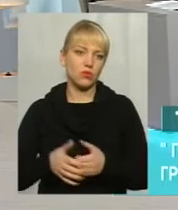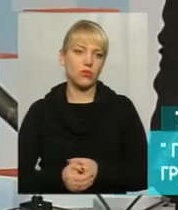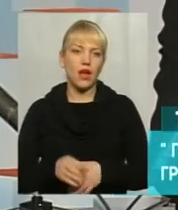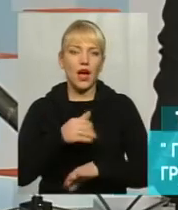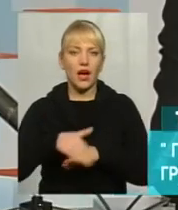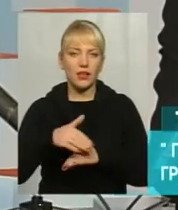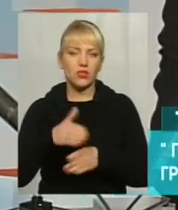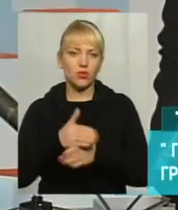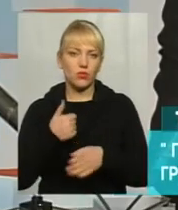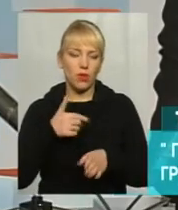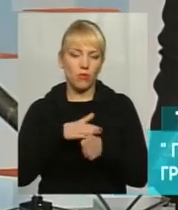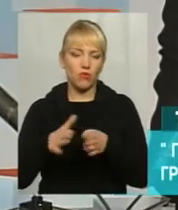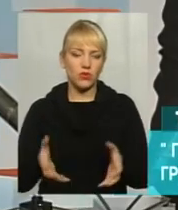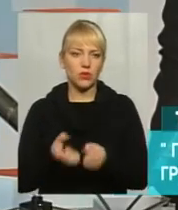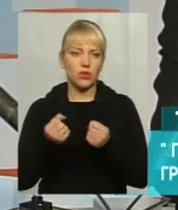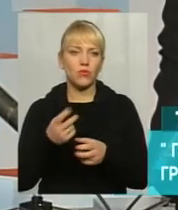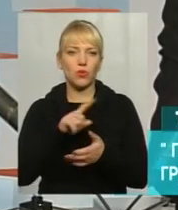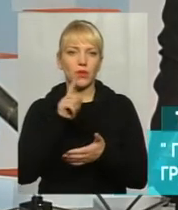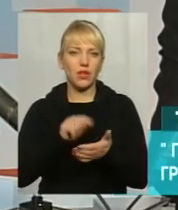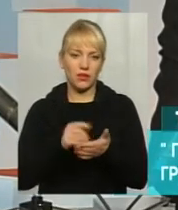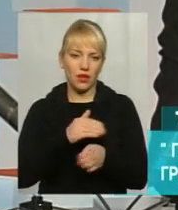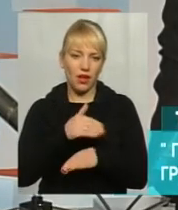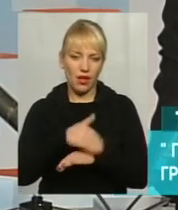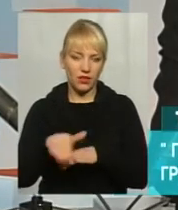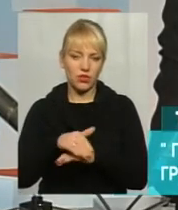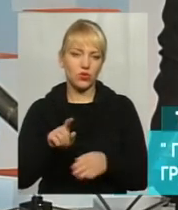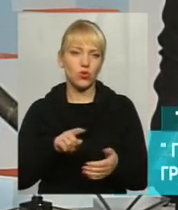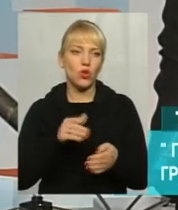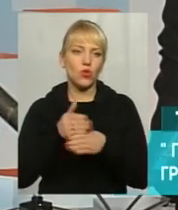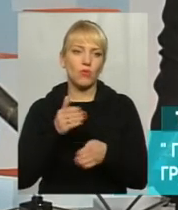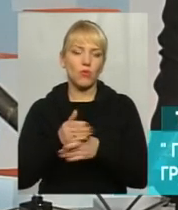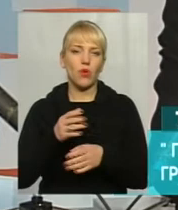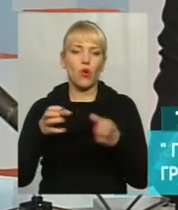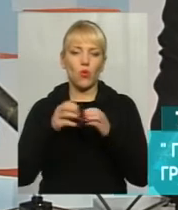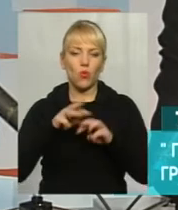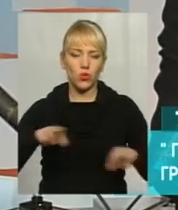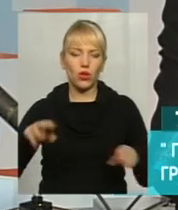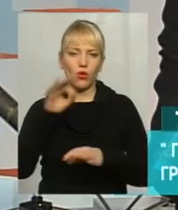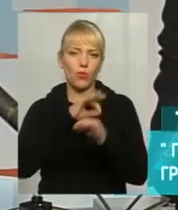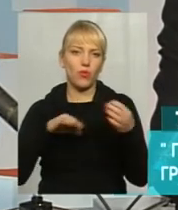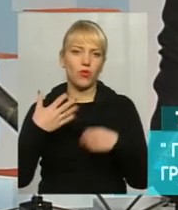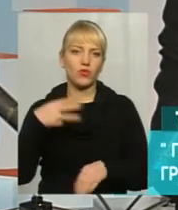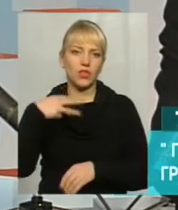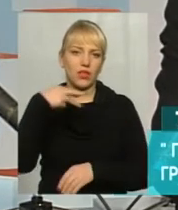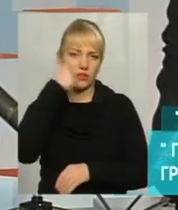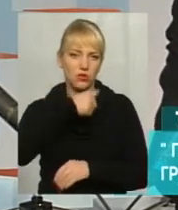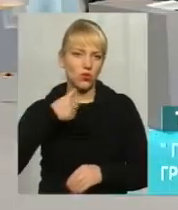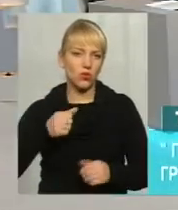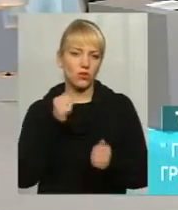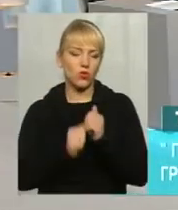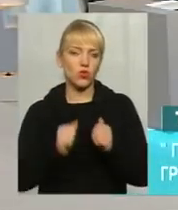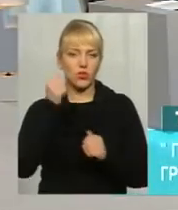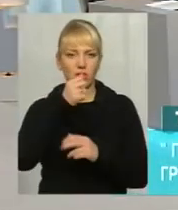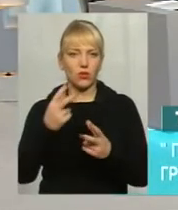допомоги, я повністю підтримую, але питання адресної допомоги уряд обговорює третє десятиліття вже. І кожен рік є